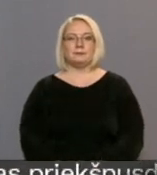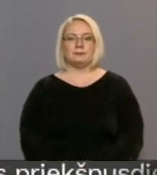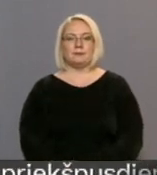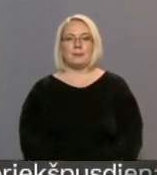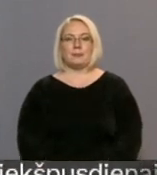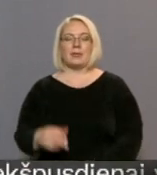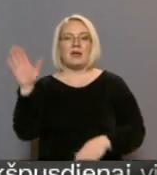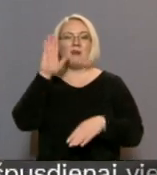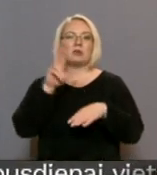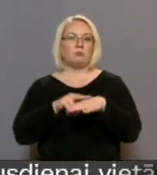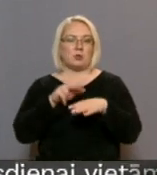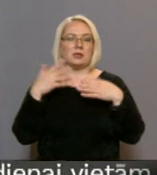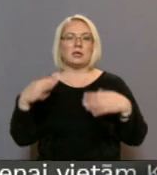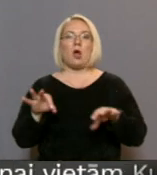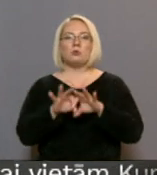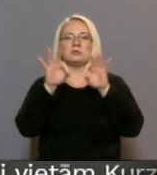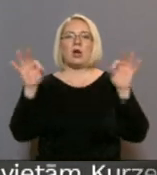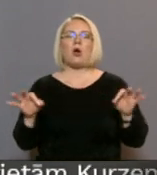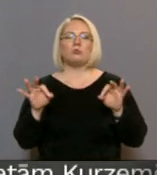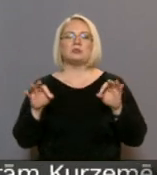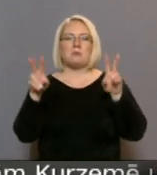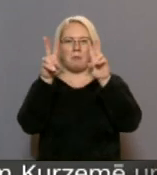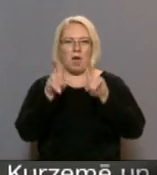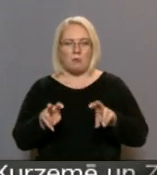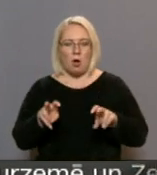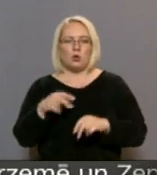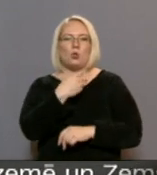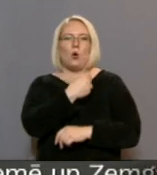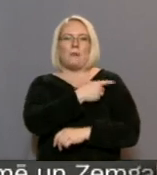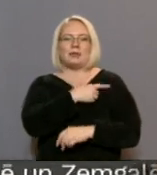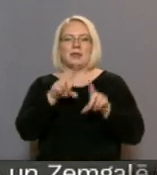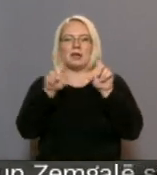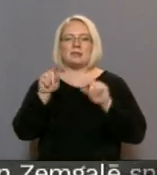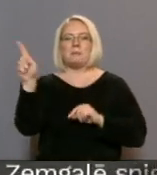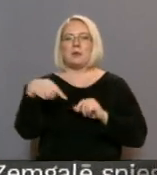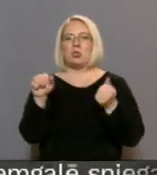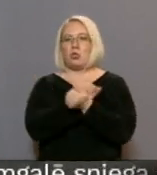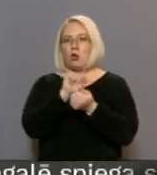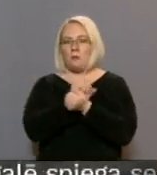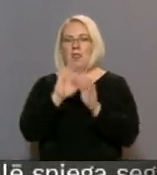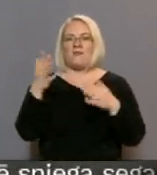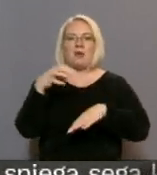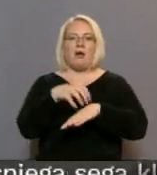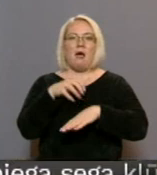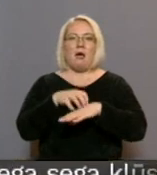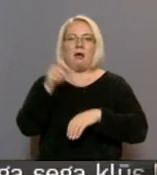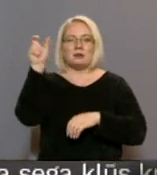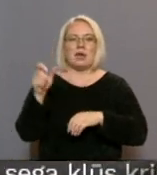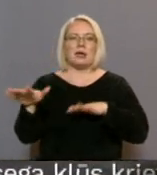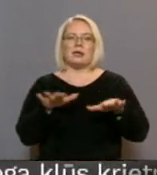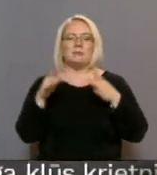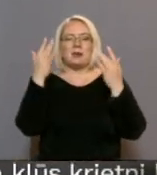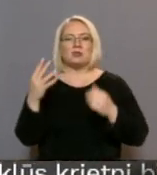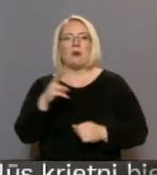Valsts policija jau sākus resorisko pārbaudu un no medicīnas iestādēm pieprasīs dokumentus par to, vai ārsta rīcības rezultātā,